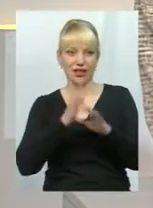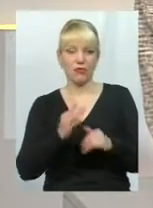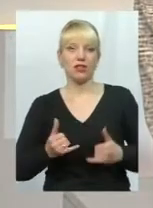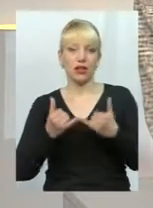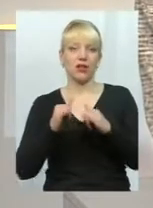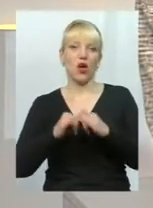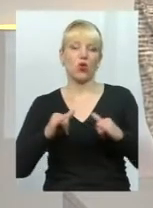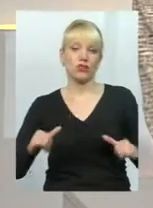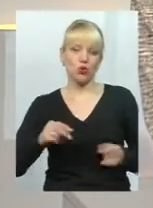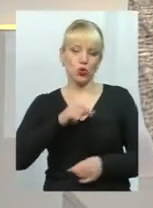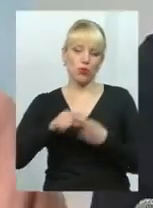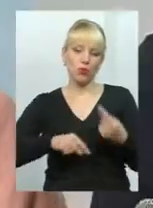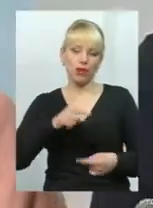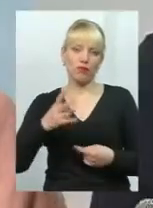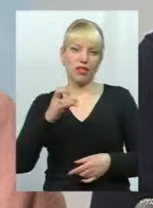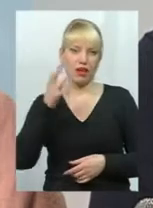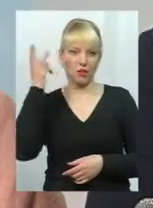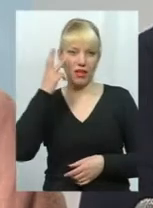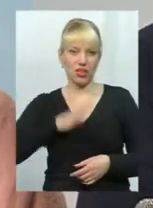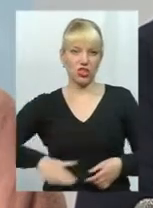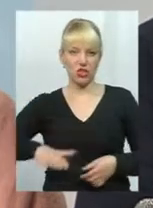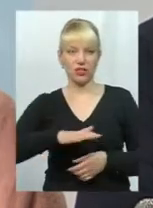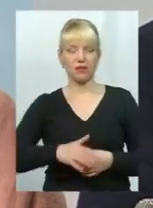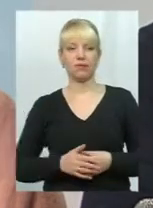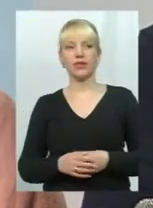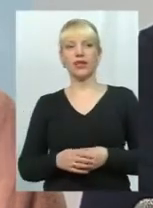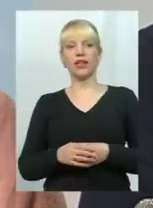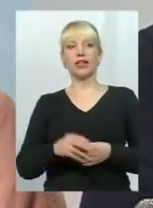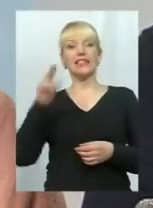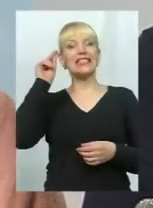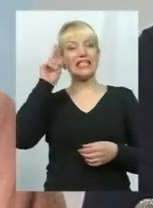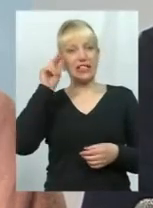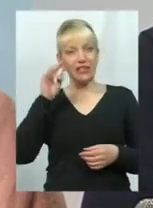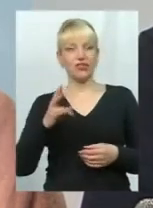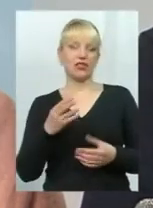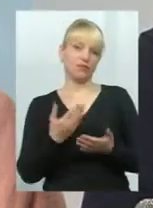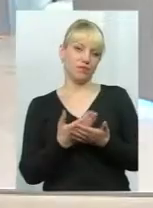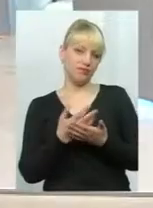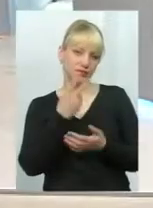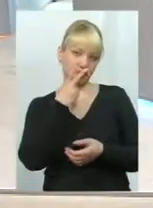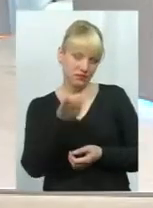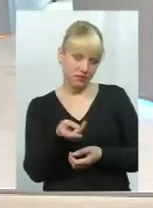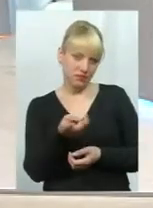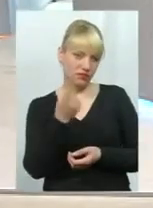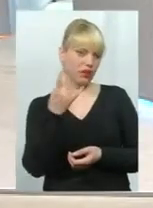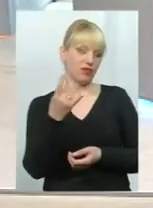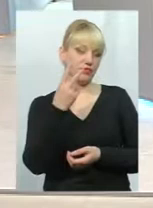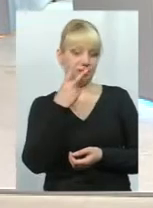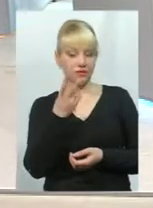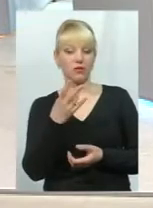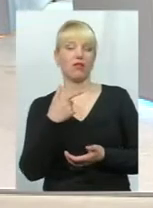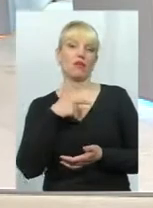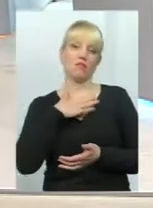розвитку підприємництва на Хмельниччині? Цифри, на перший погляд, так як нам озвучили, вони